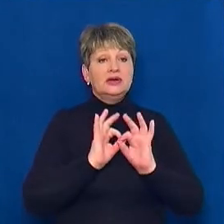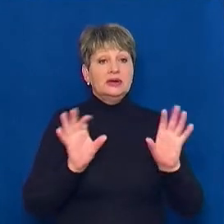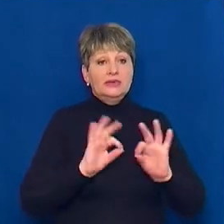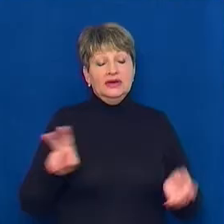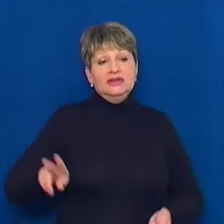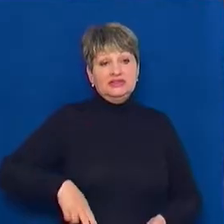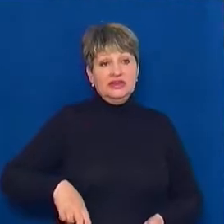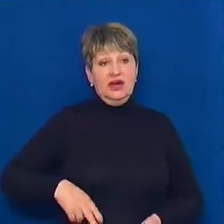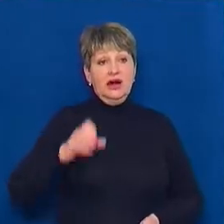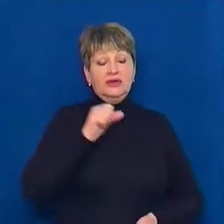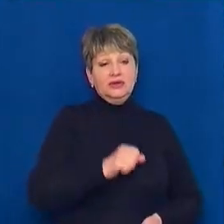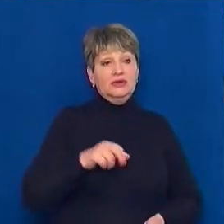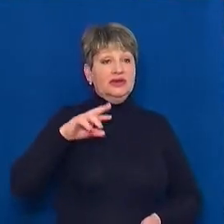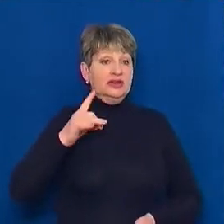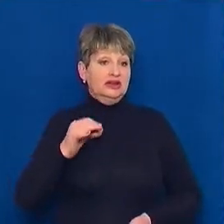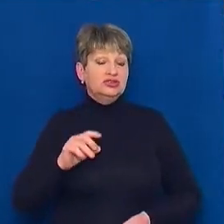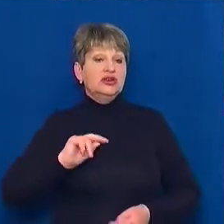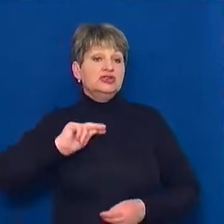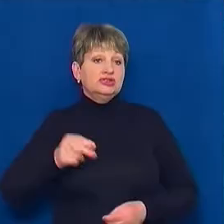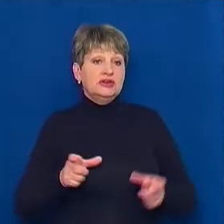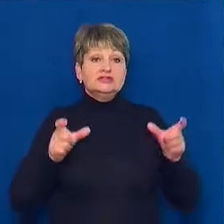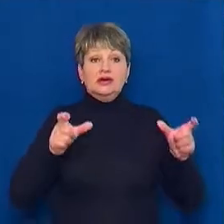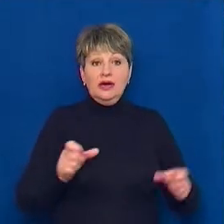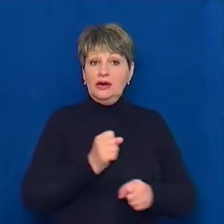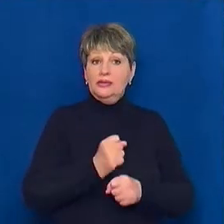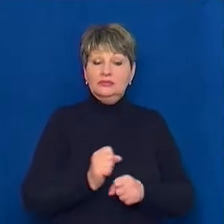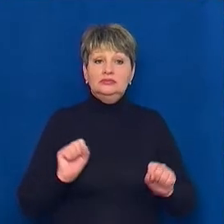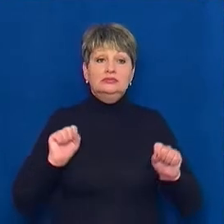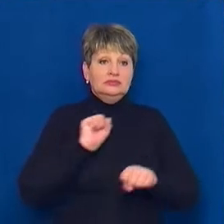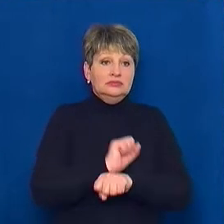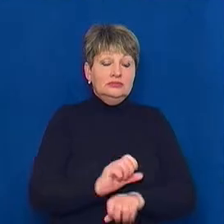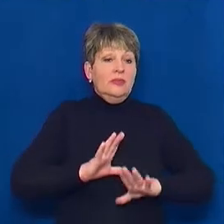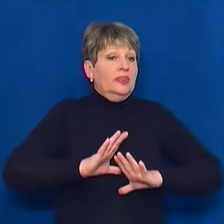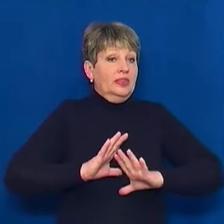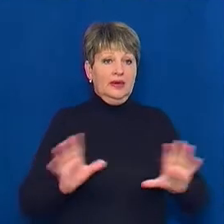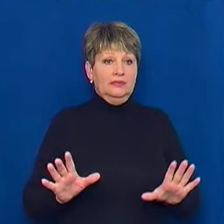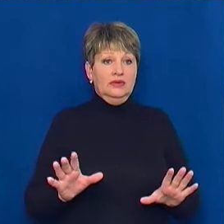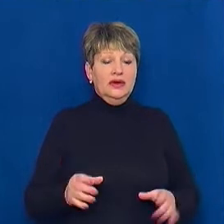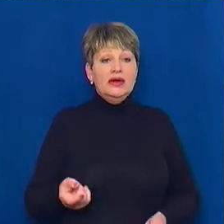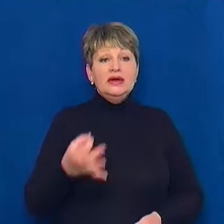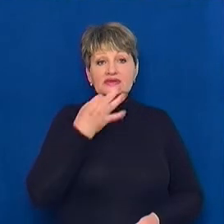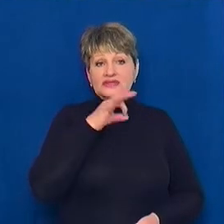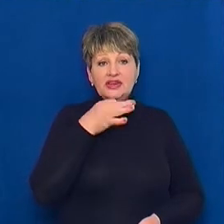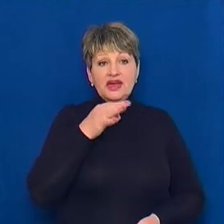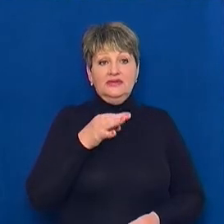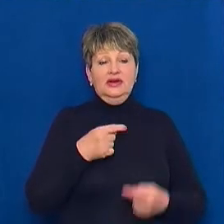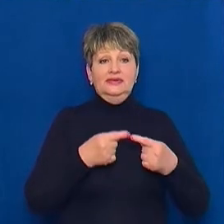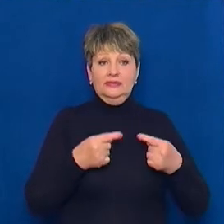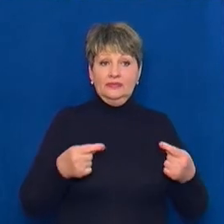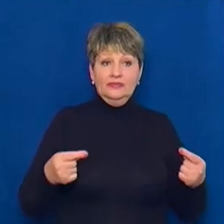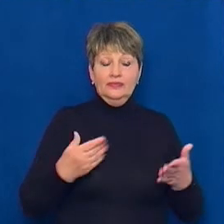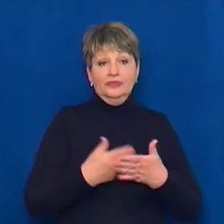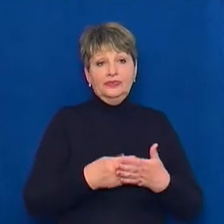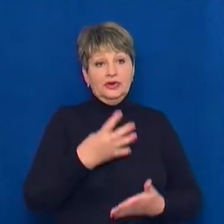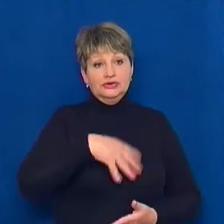Анатолій Яріш. Через карантин роботи не зупинили на жодному з господарств. Зернові культури – це близько